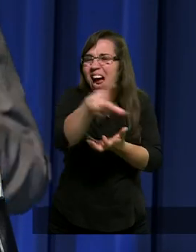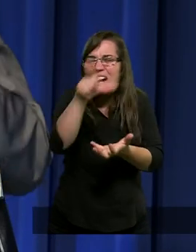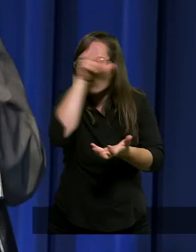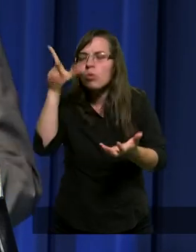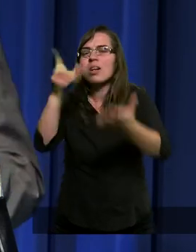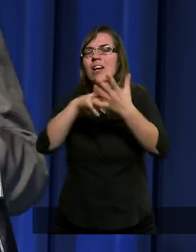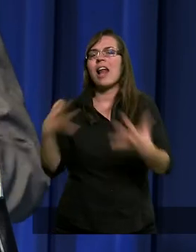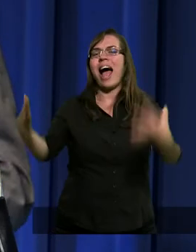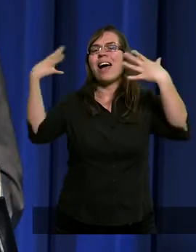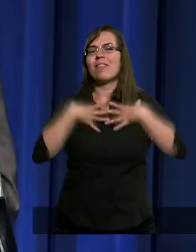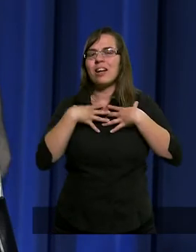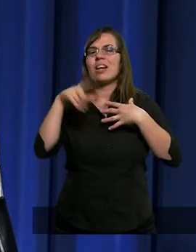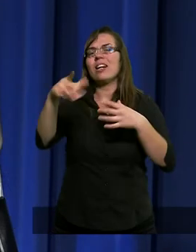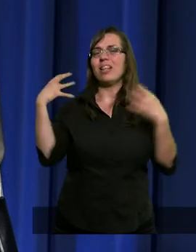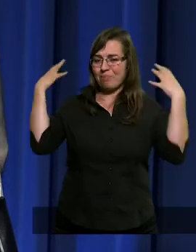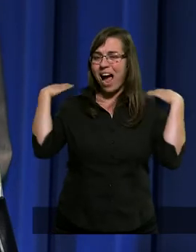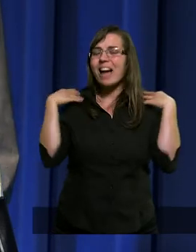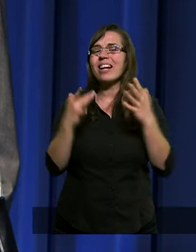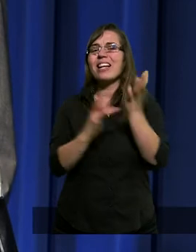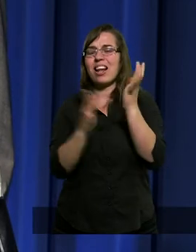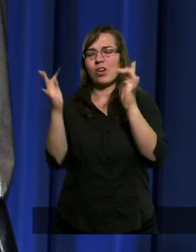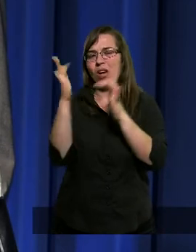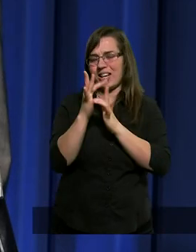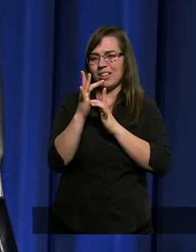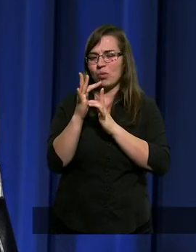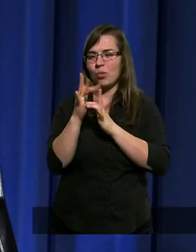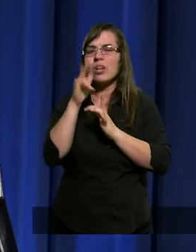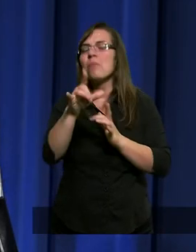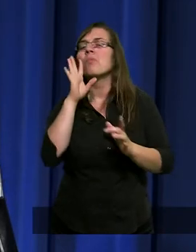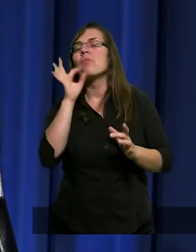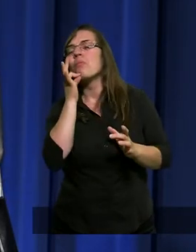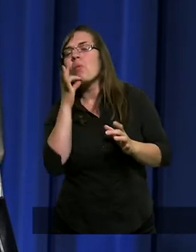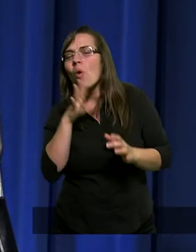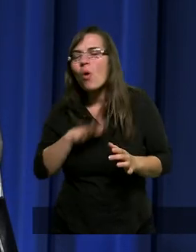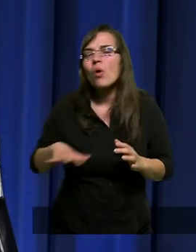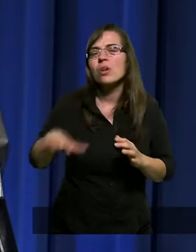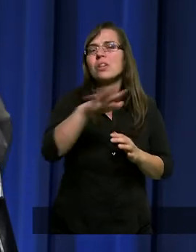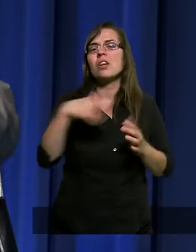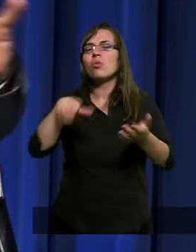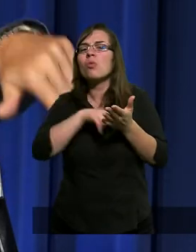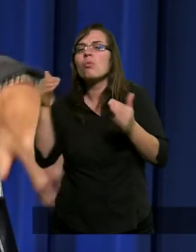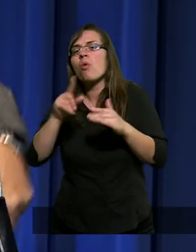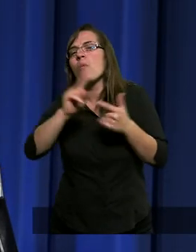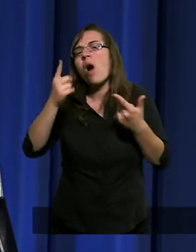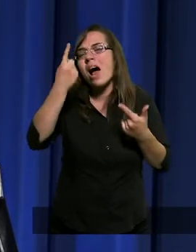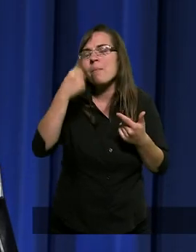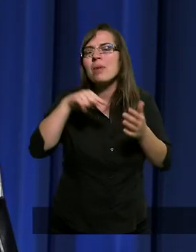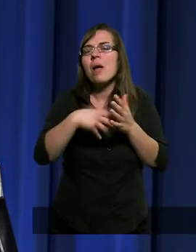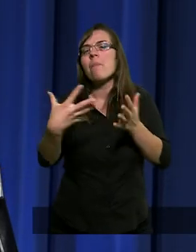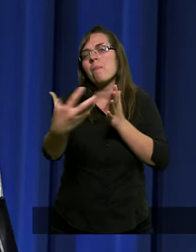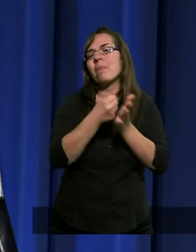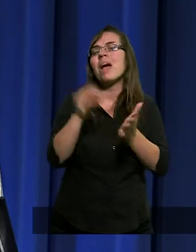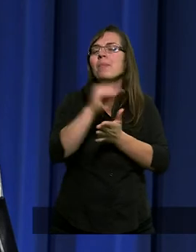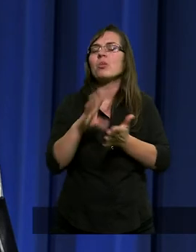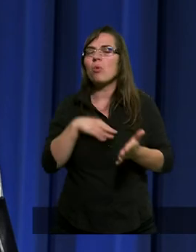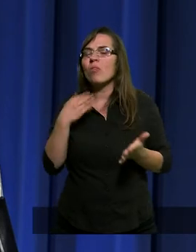zostały na jego barki. Ja, gdy młodzieży, która może po raz pierwszy bierze do